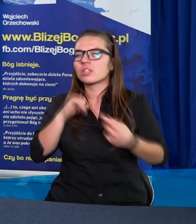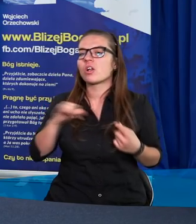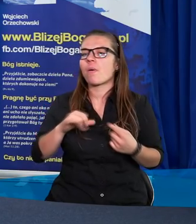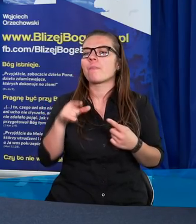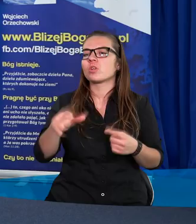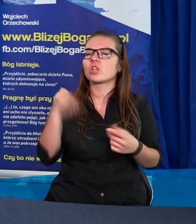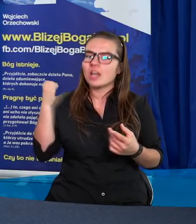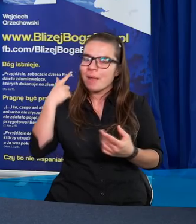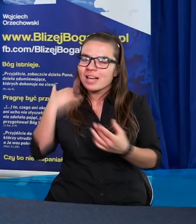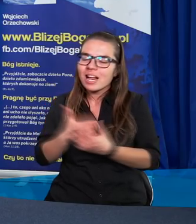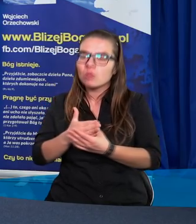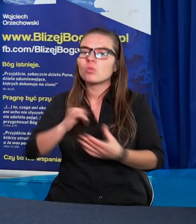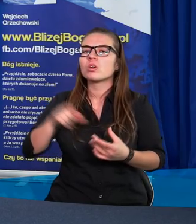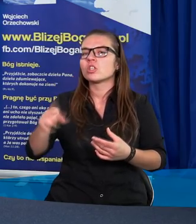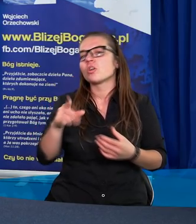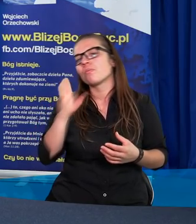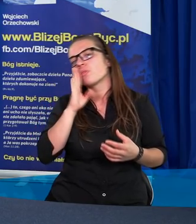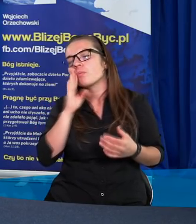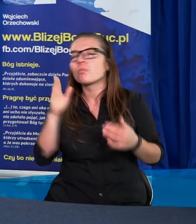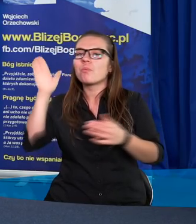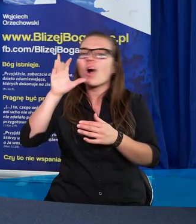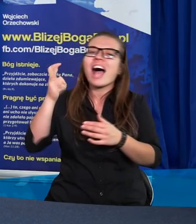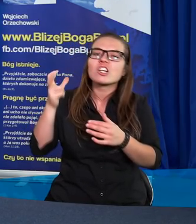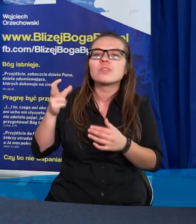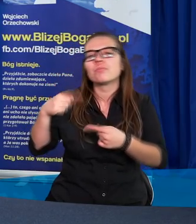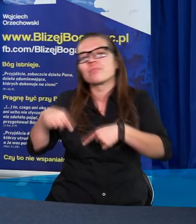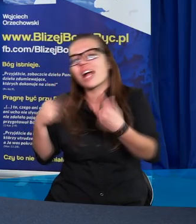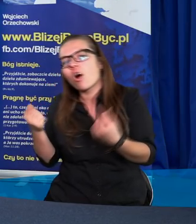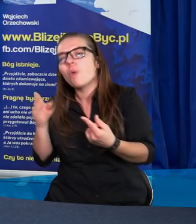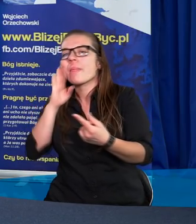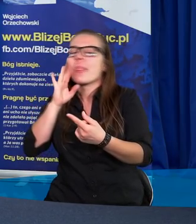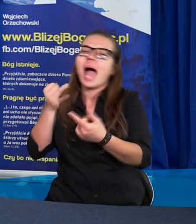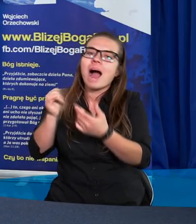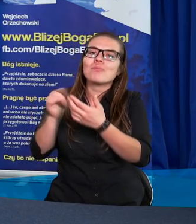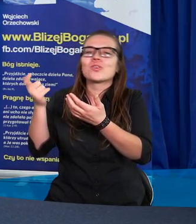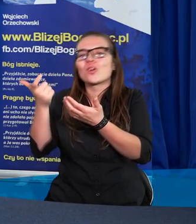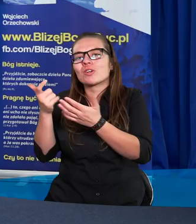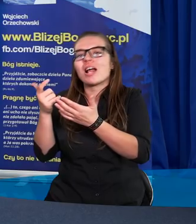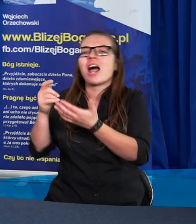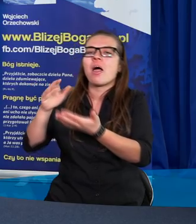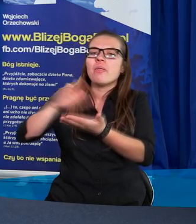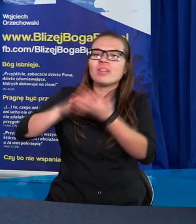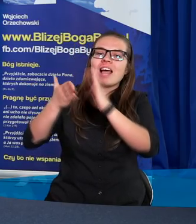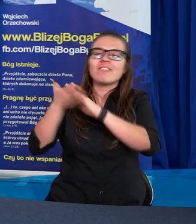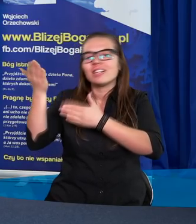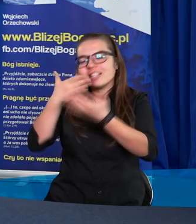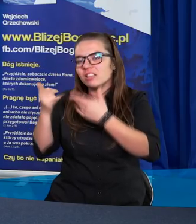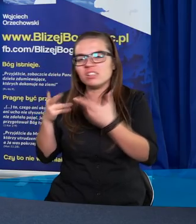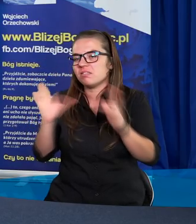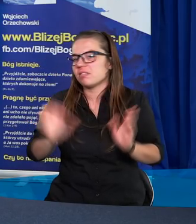trzeba jakoś sobie zasłużyć, tego Pana Boga udobruchać, przekonać, jakiś test być może odbyć. Pan Bóg powie no,